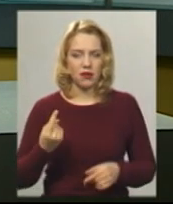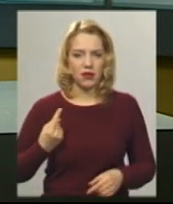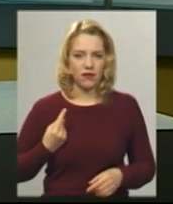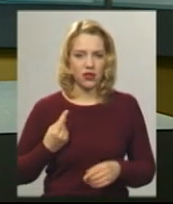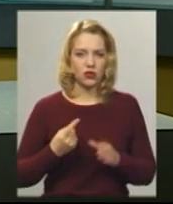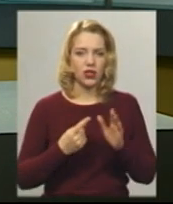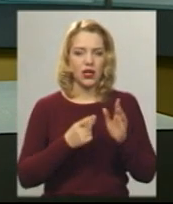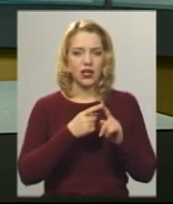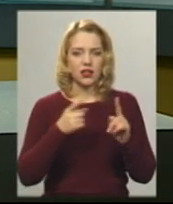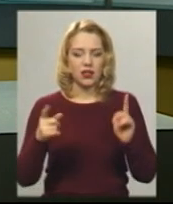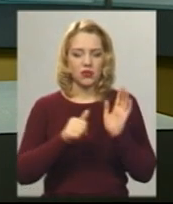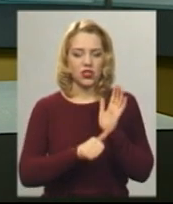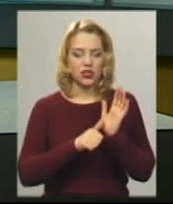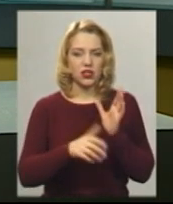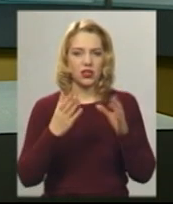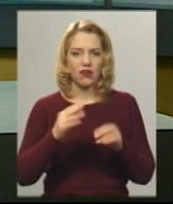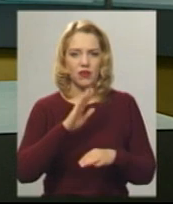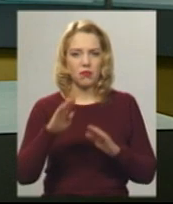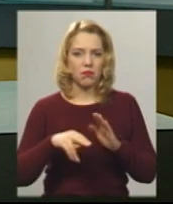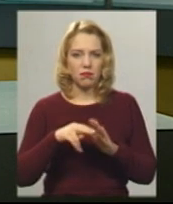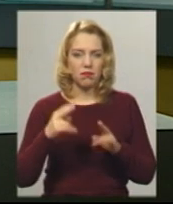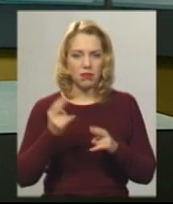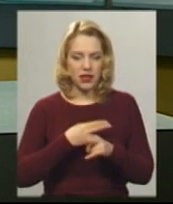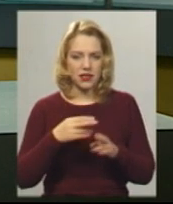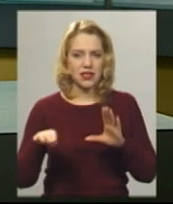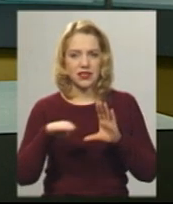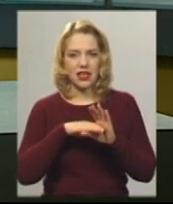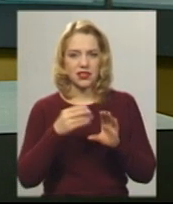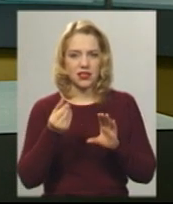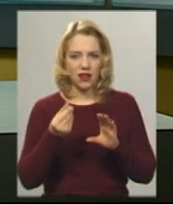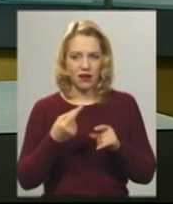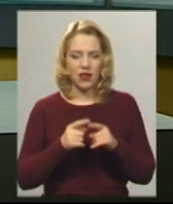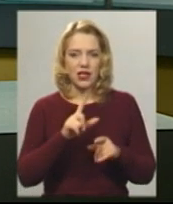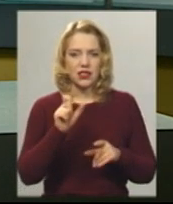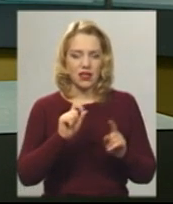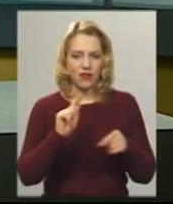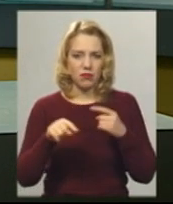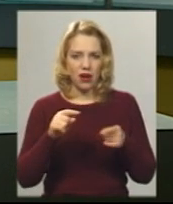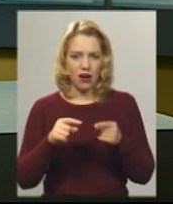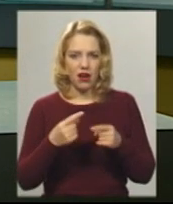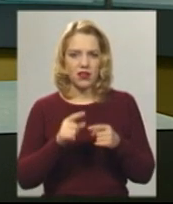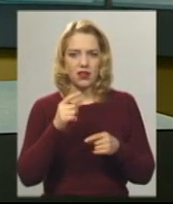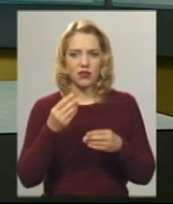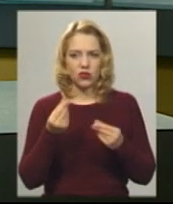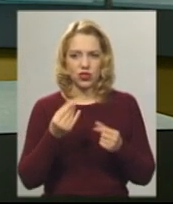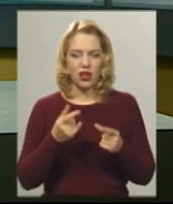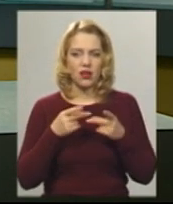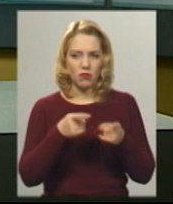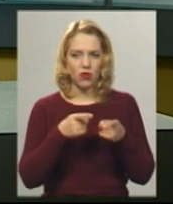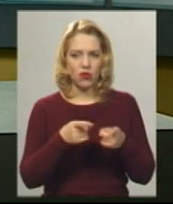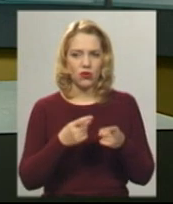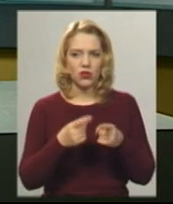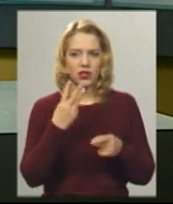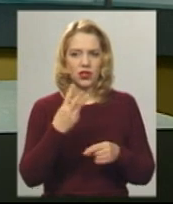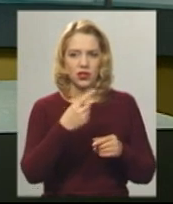терміном 60 діб без внесення застави. За вимагання та погрози фізичною розправою іноземцю загрожує строк від 3 до 7 років